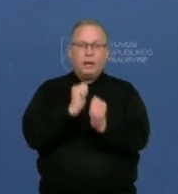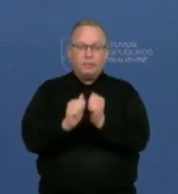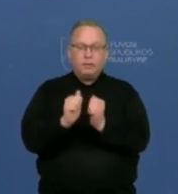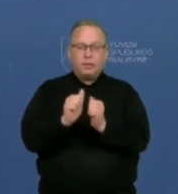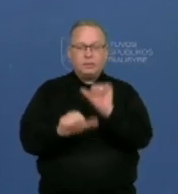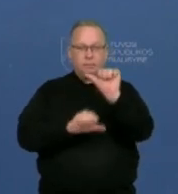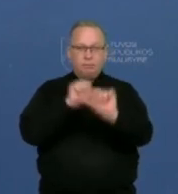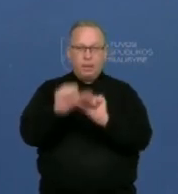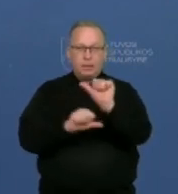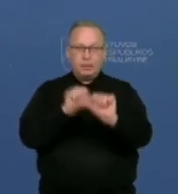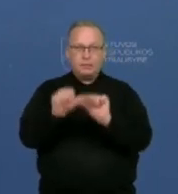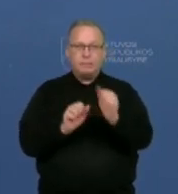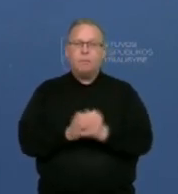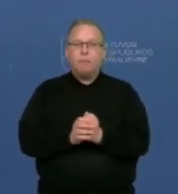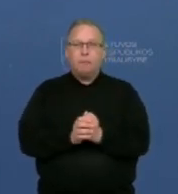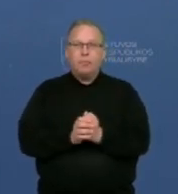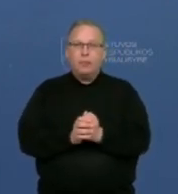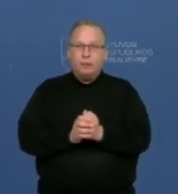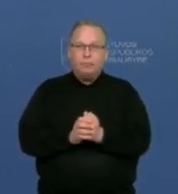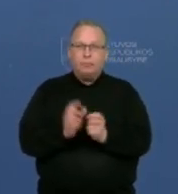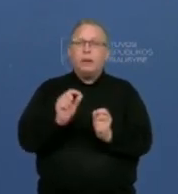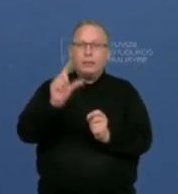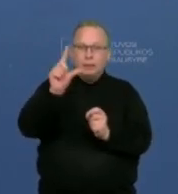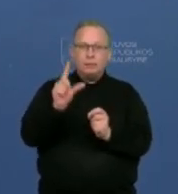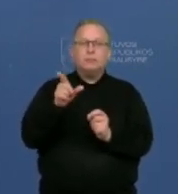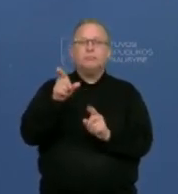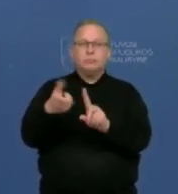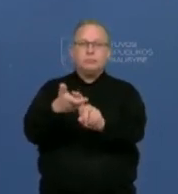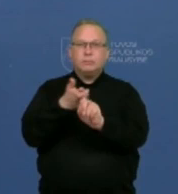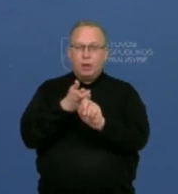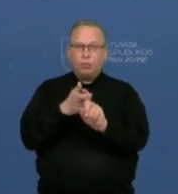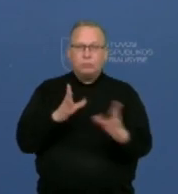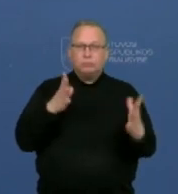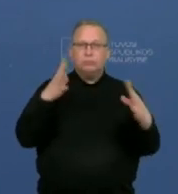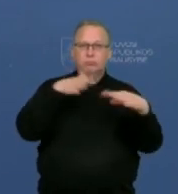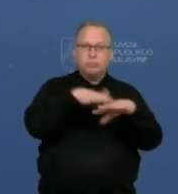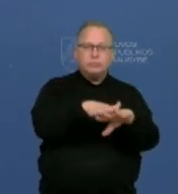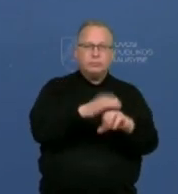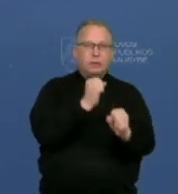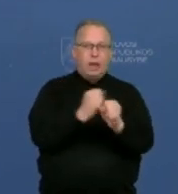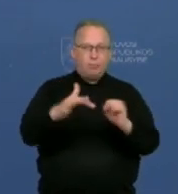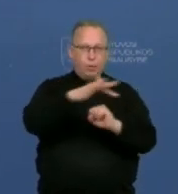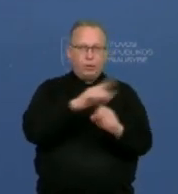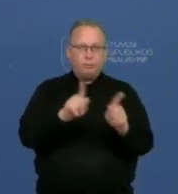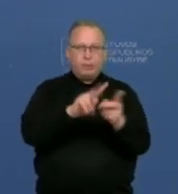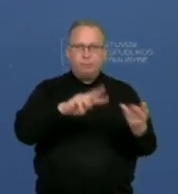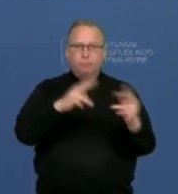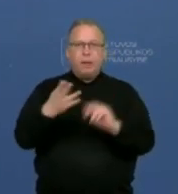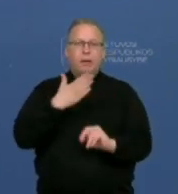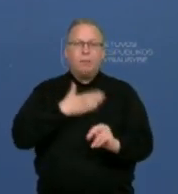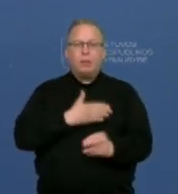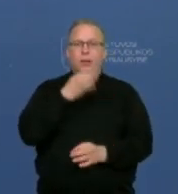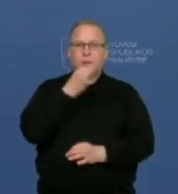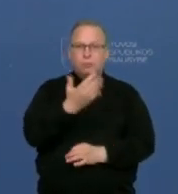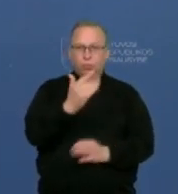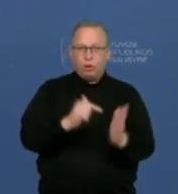padidinti ir įtraukti į darbo rinką. Tai tiek trumpai apie patį pokytę, milai, atsakysiu jūsų